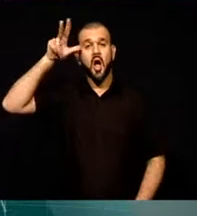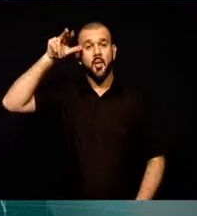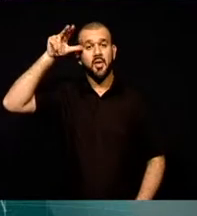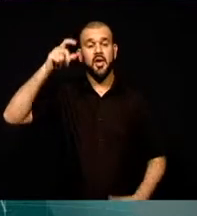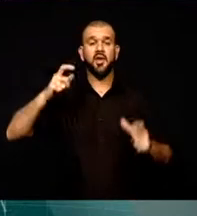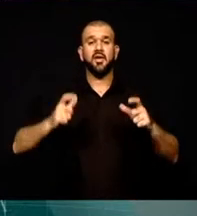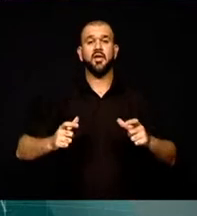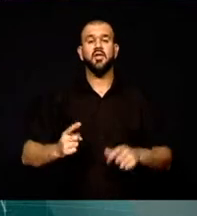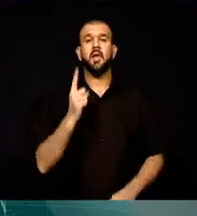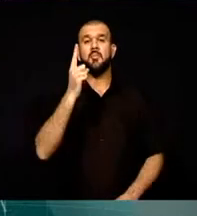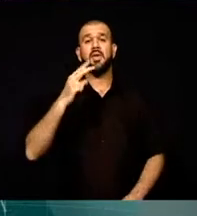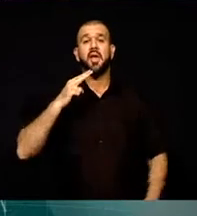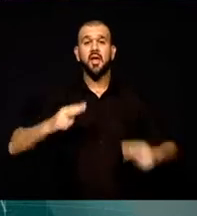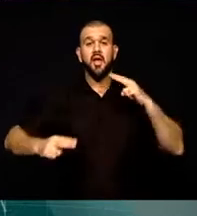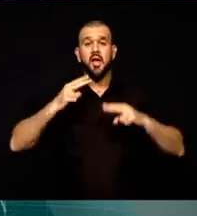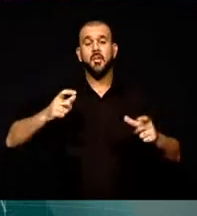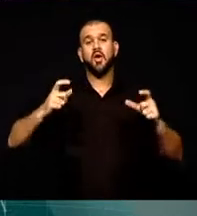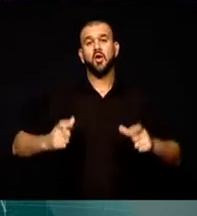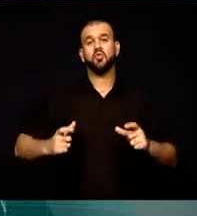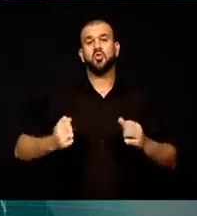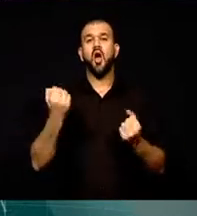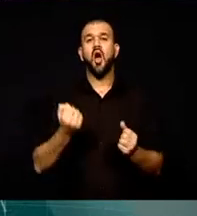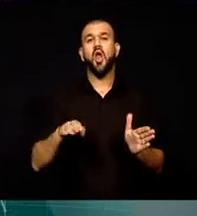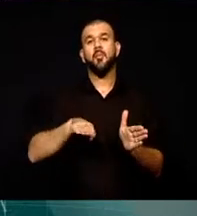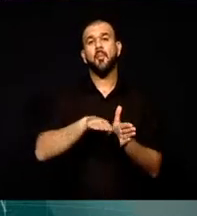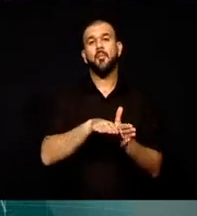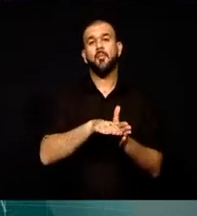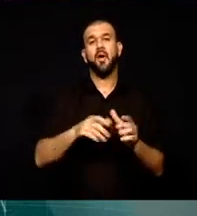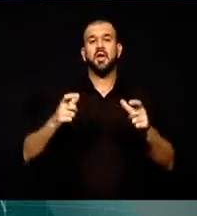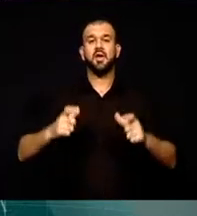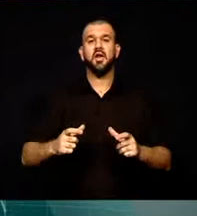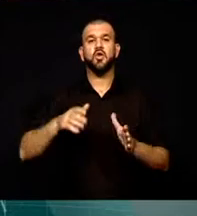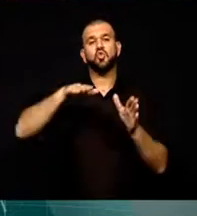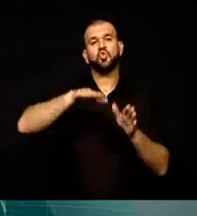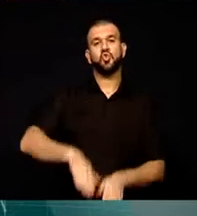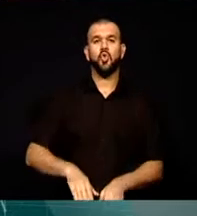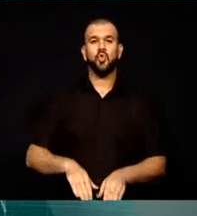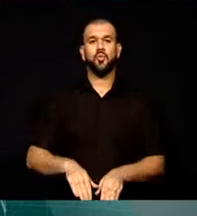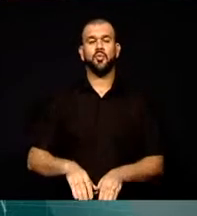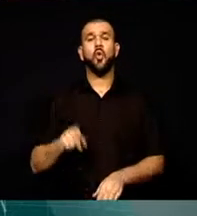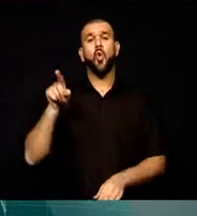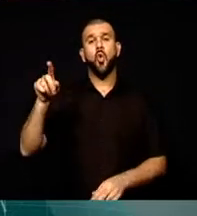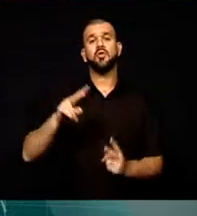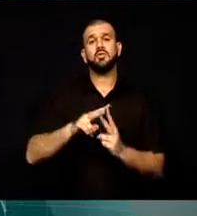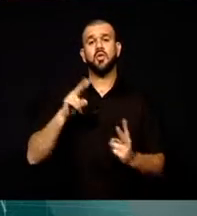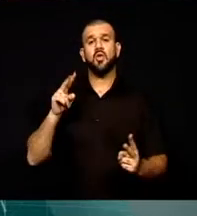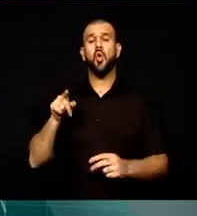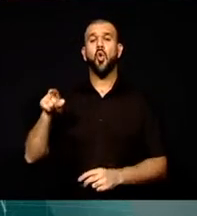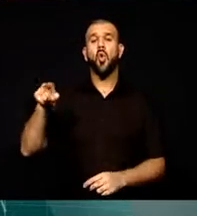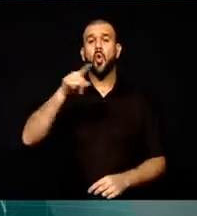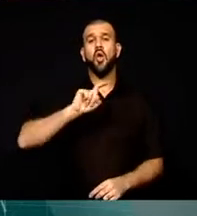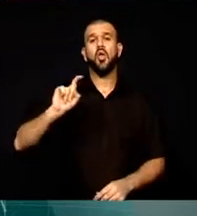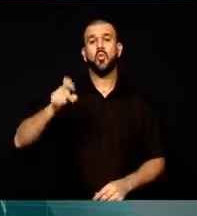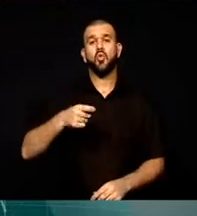Amerika Birleşik Devletleri'nde bir restoranın park yeri çöktü. O sırada